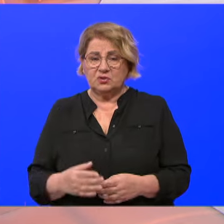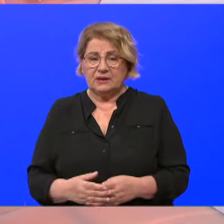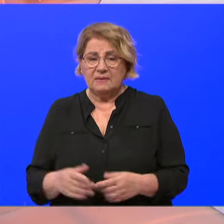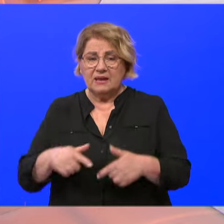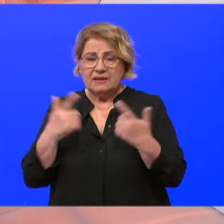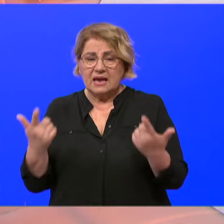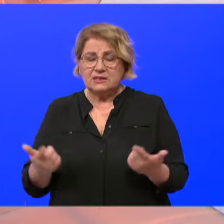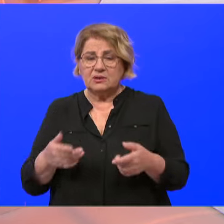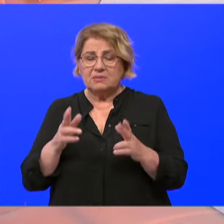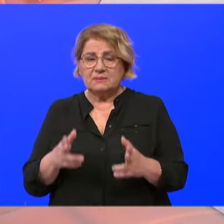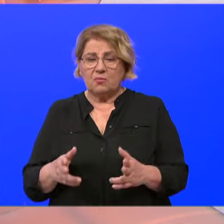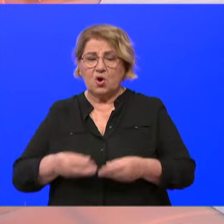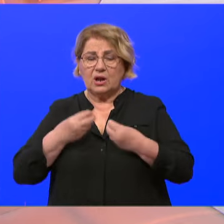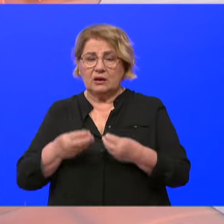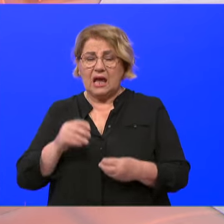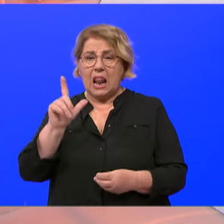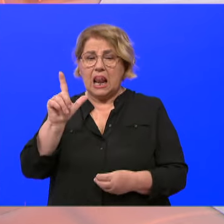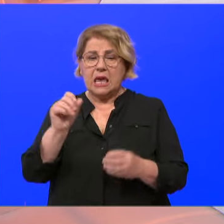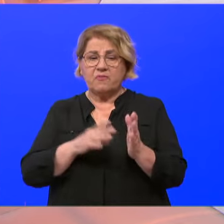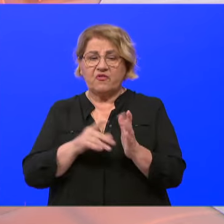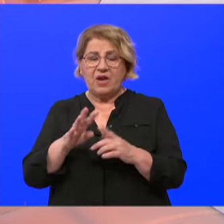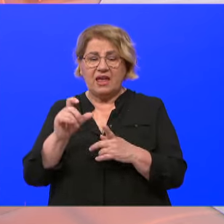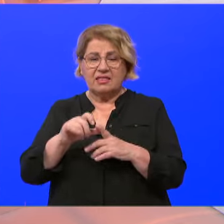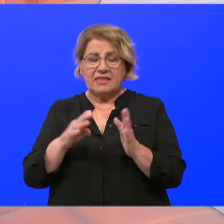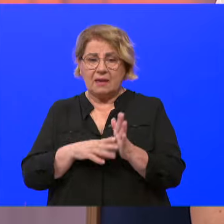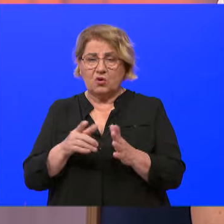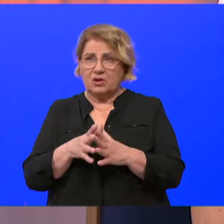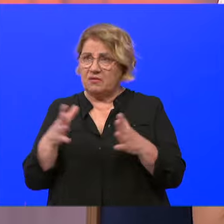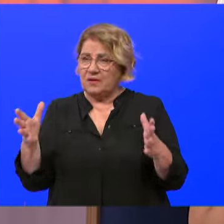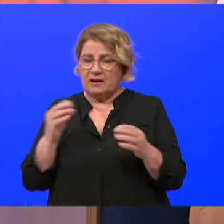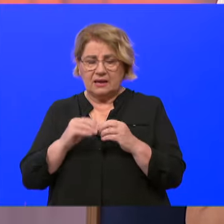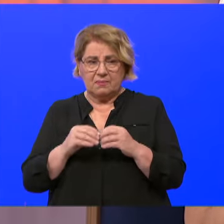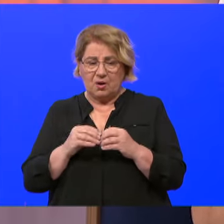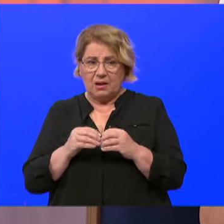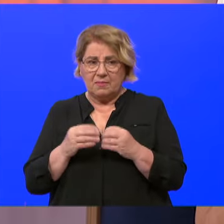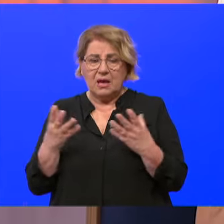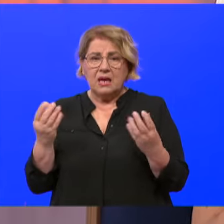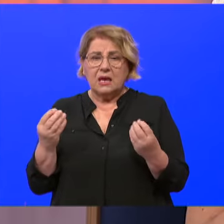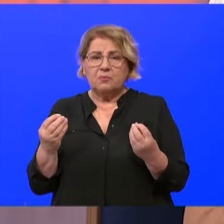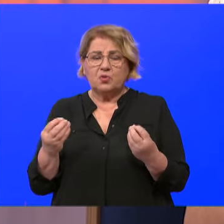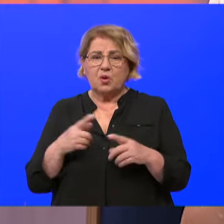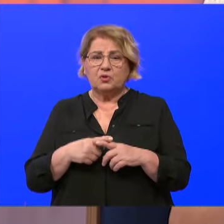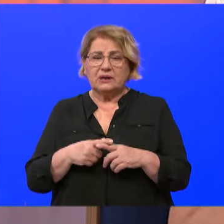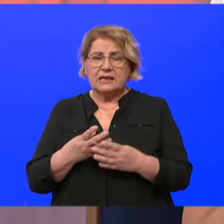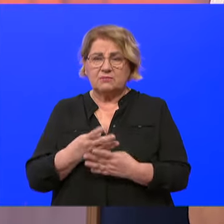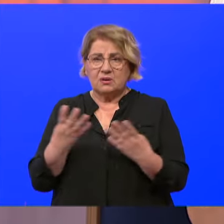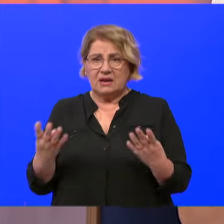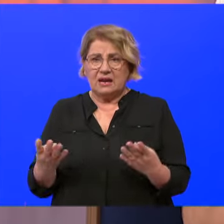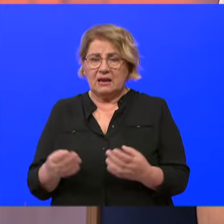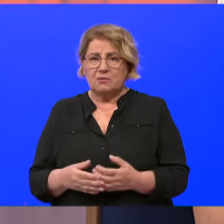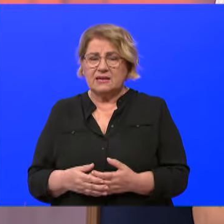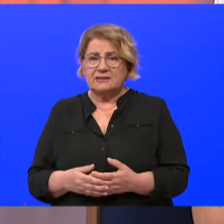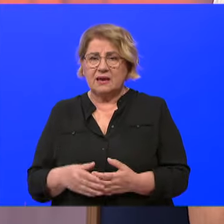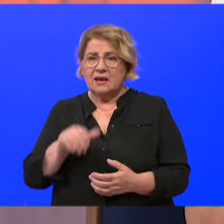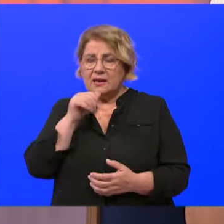naravno, da bismo mi sad mogli o tom limfedemu, koji uglavnom je veliki problem i vrlo često kad smo imali emisije, ste znali reći, ma joj,